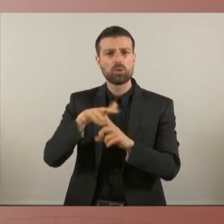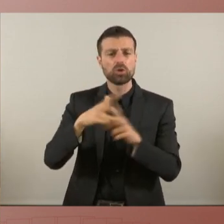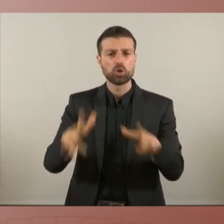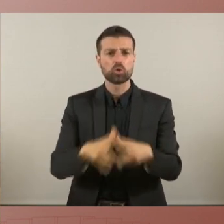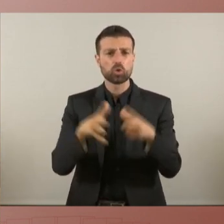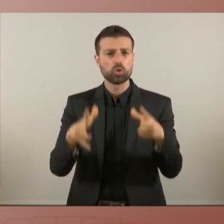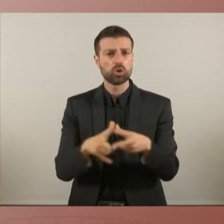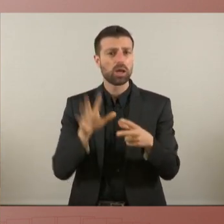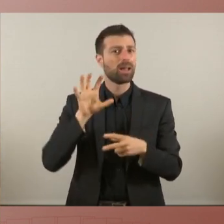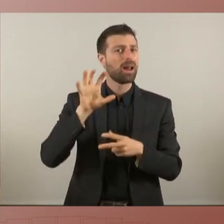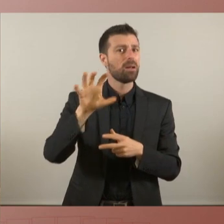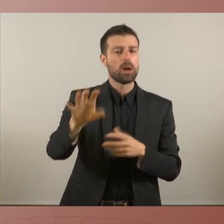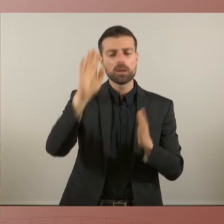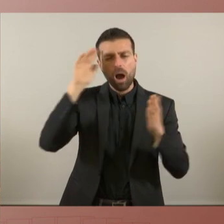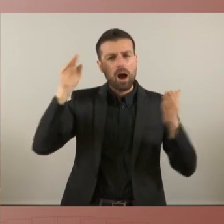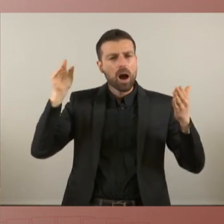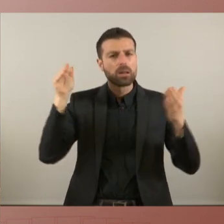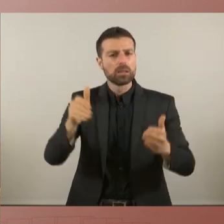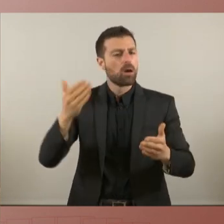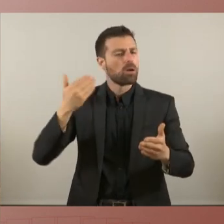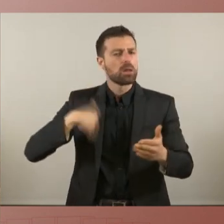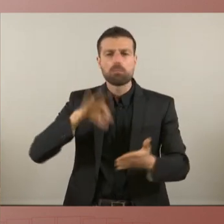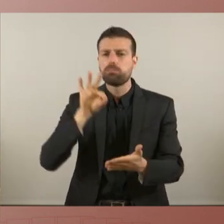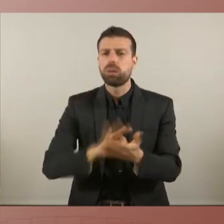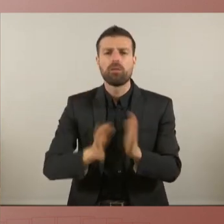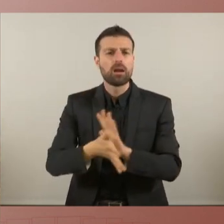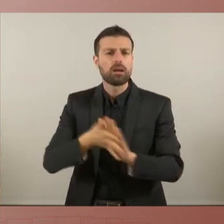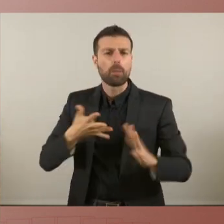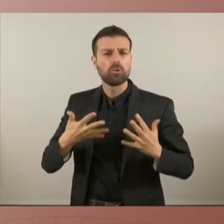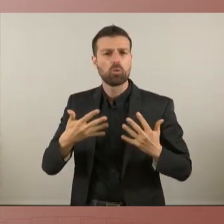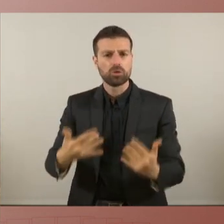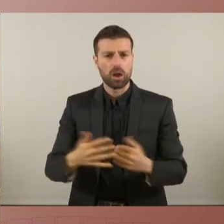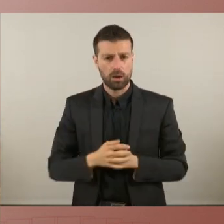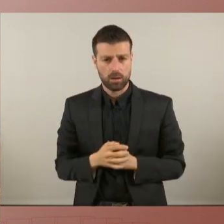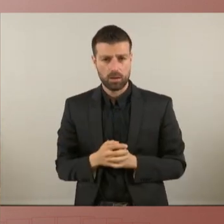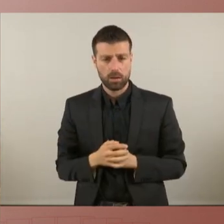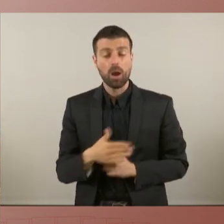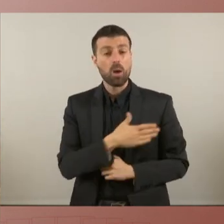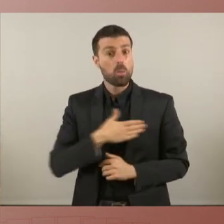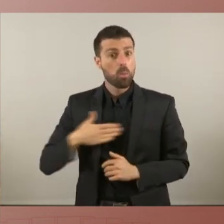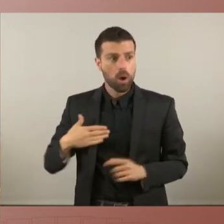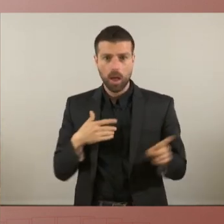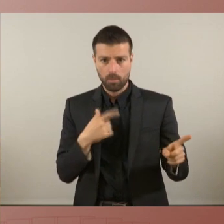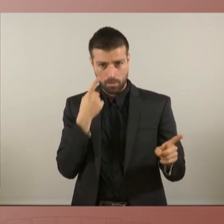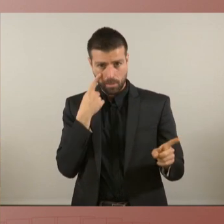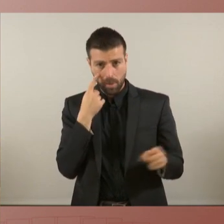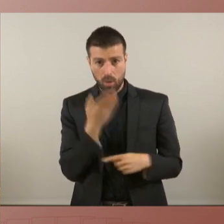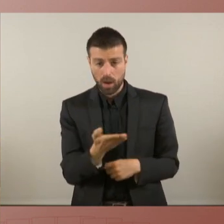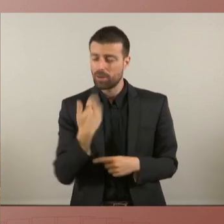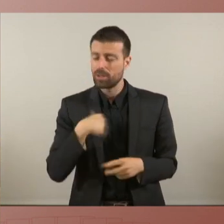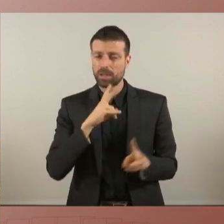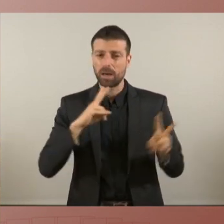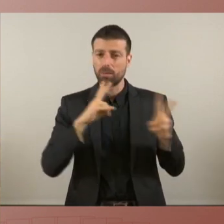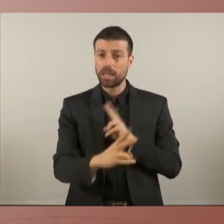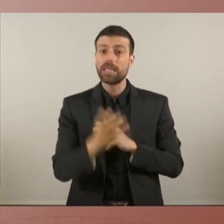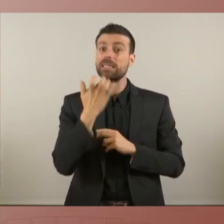de manera immediata i urgent i volem senyals i ho hem dit i és evident si durant